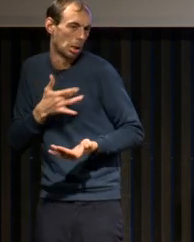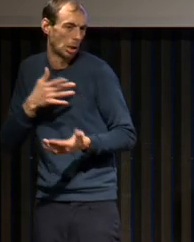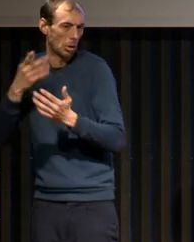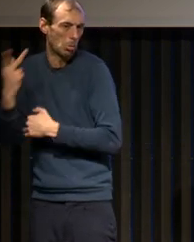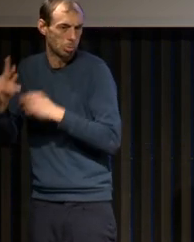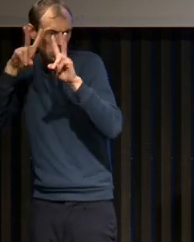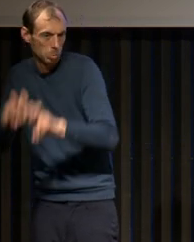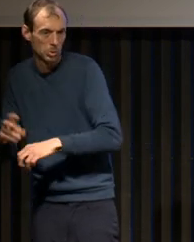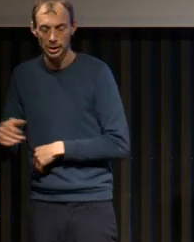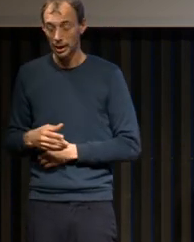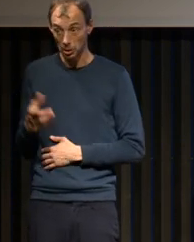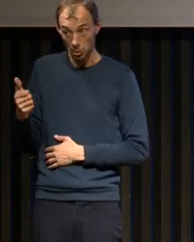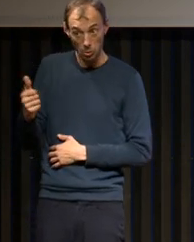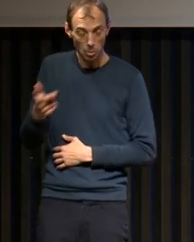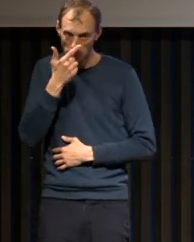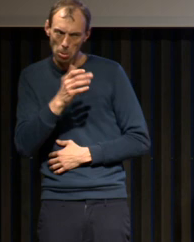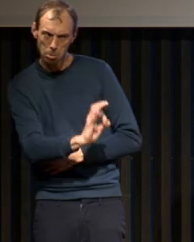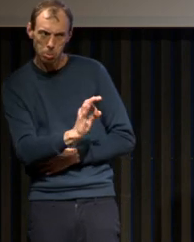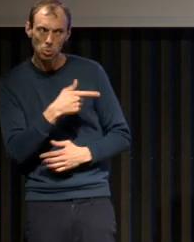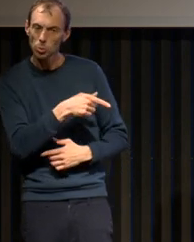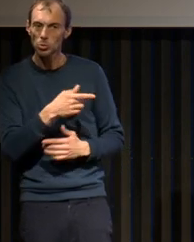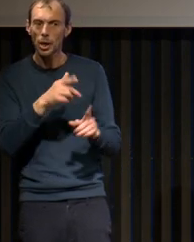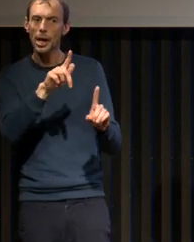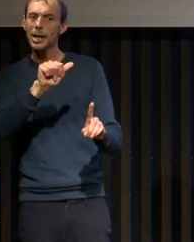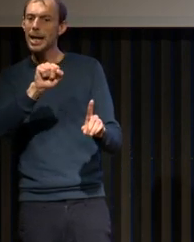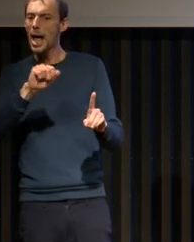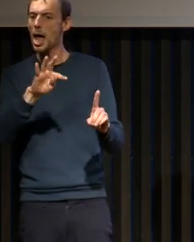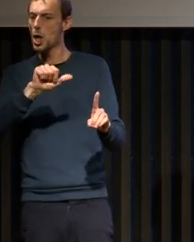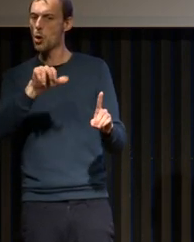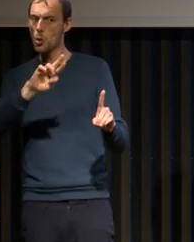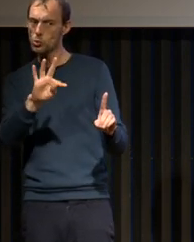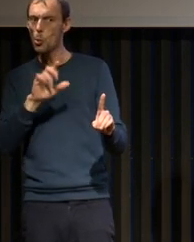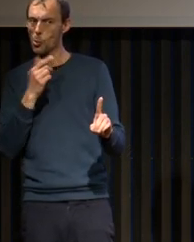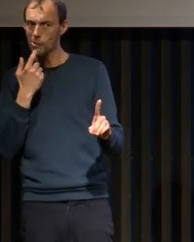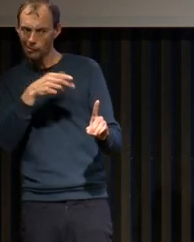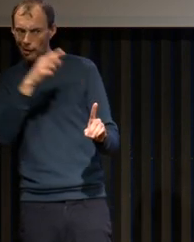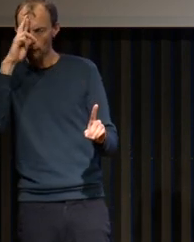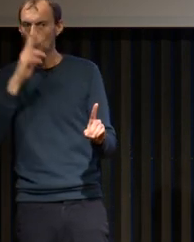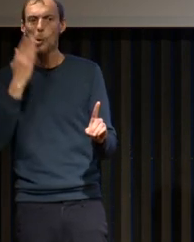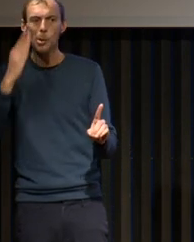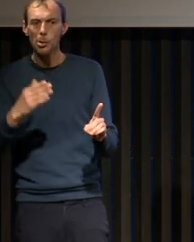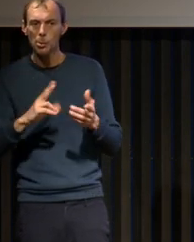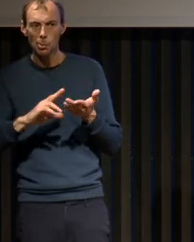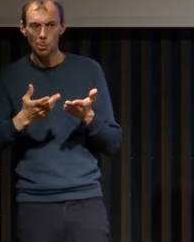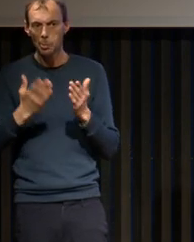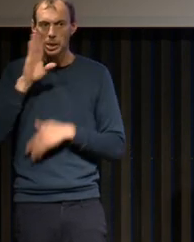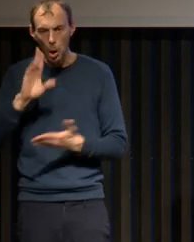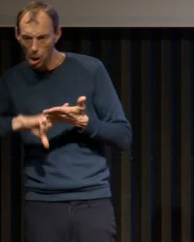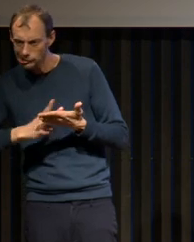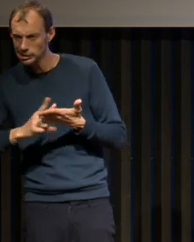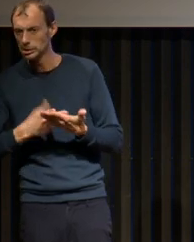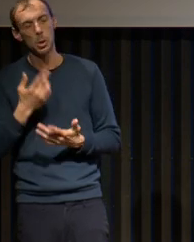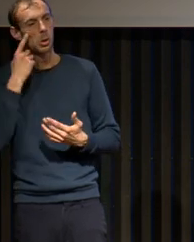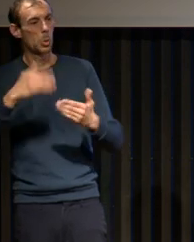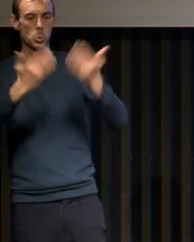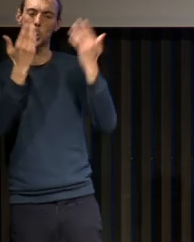'est vraiment un élément de somnolence. Il confirme l'intuition d'Henri Gasto que quand le sommeil est fragmenté, ce n pas bon pour l'éveil de la journée. Il y des articles qui sont